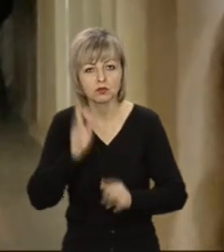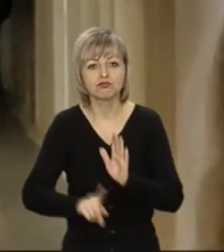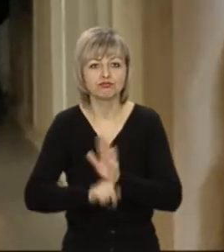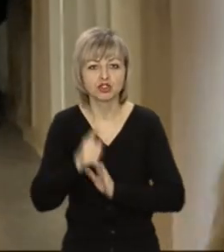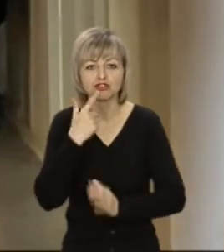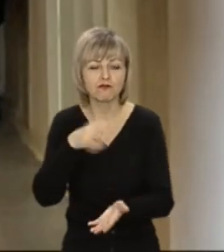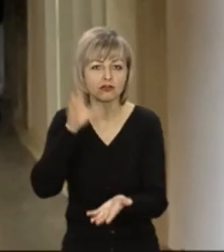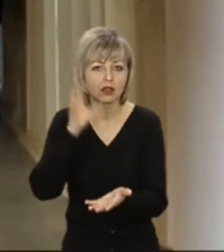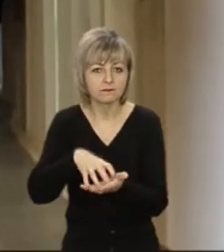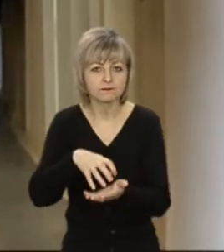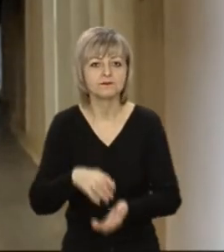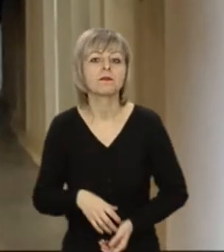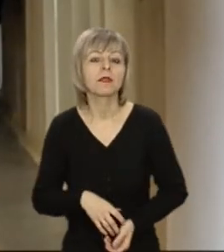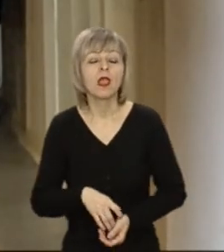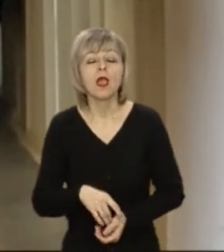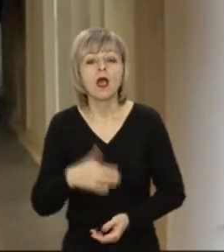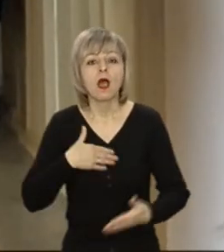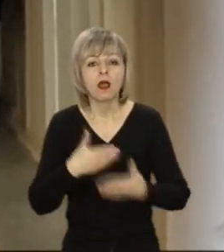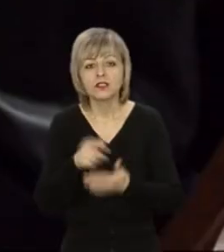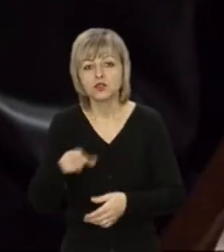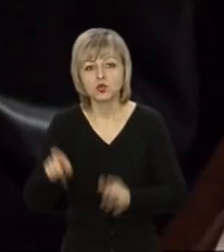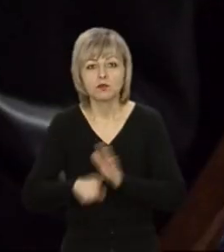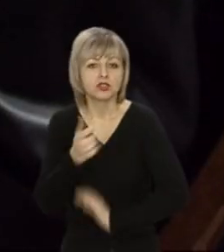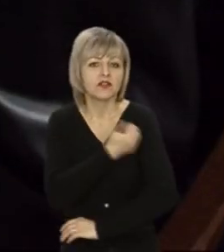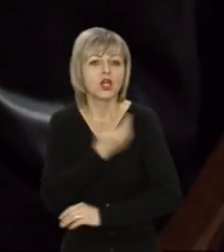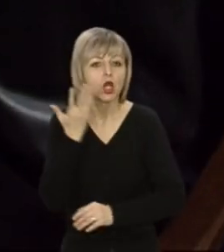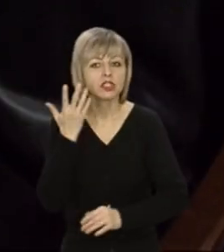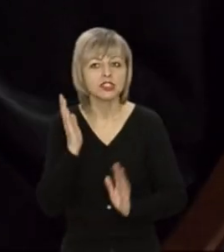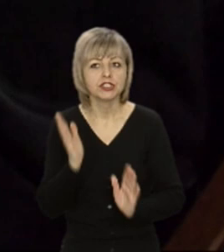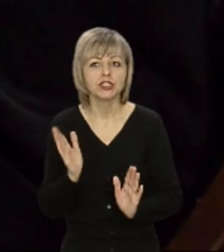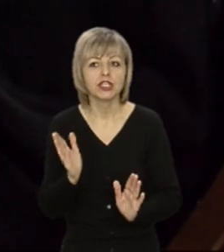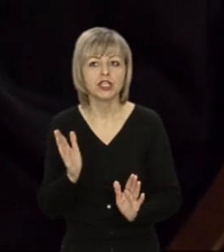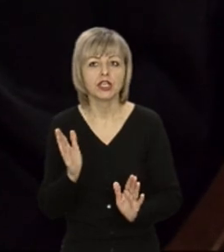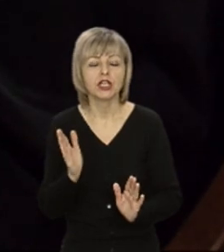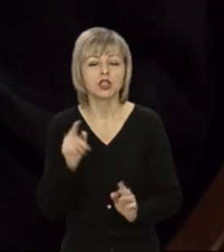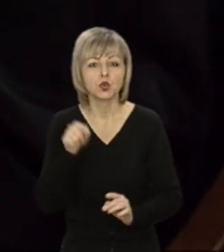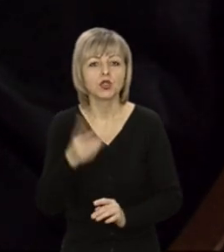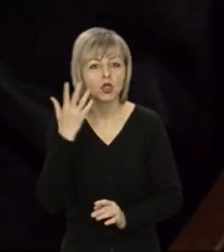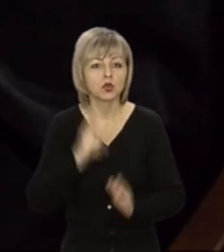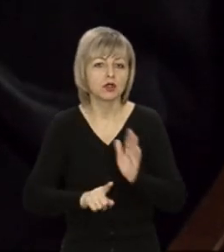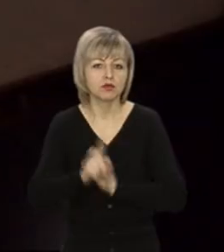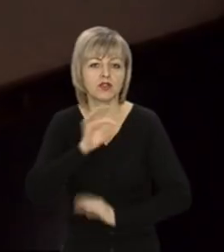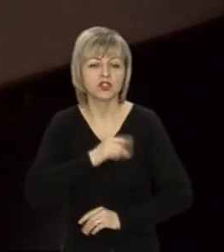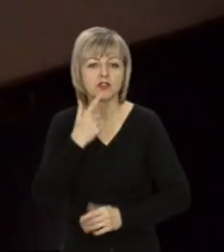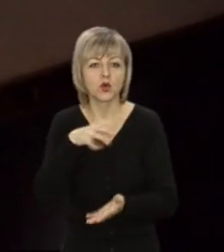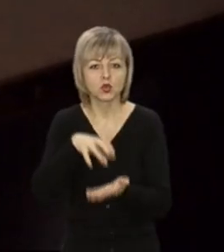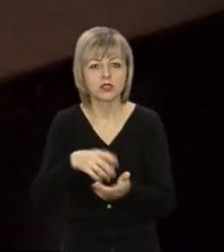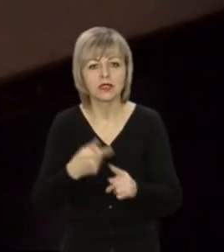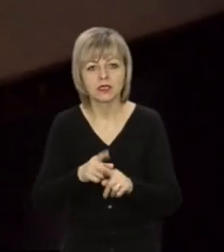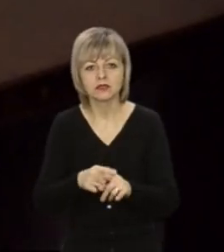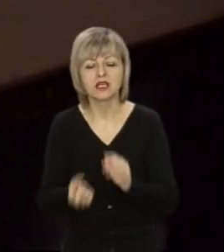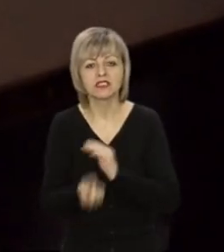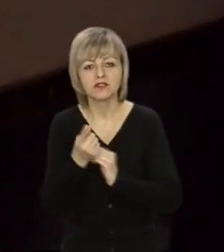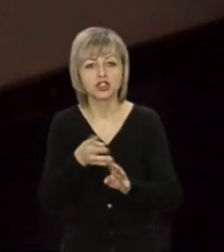хвиля коронавірусу. Волиняни почали активніше вакцинуватися, лише коли в регіоні запровадили червону зону карантину. Це спровокувало